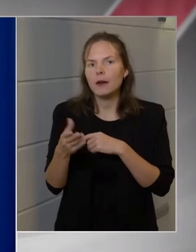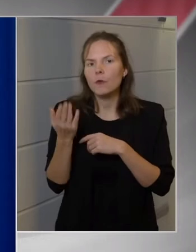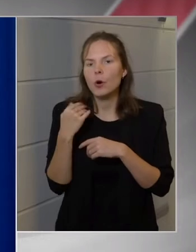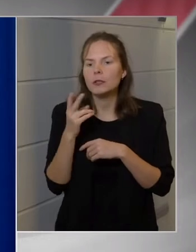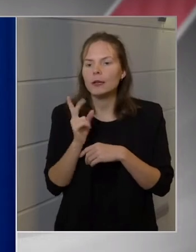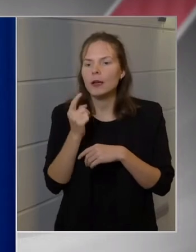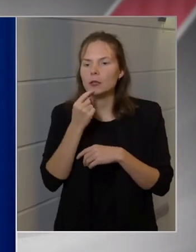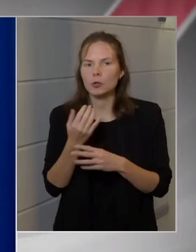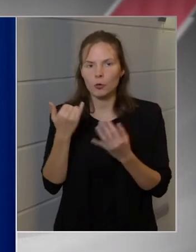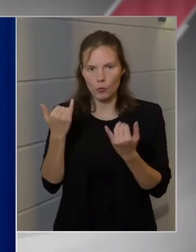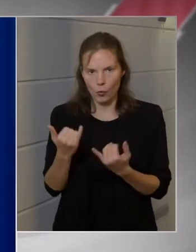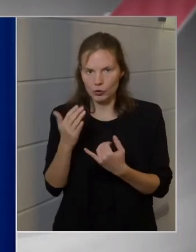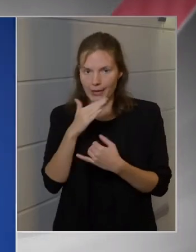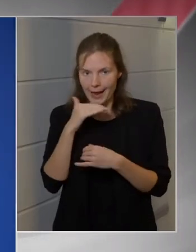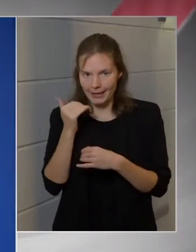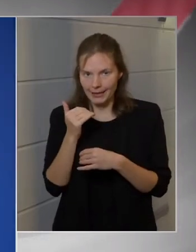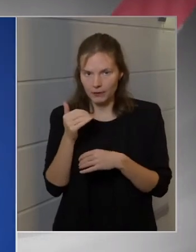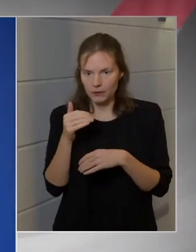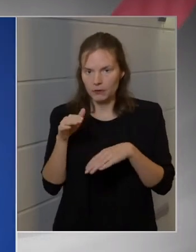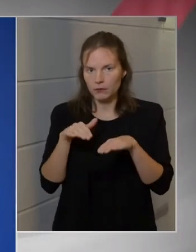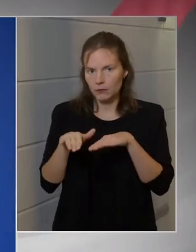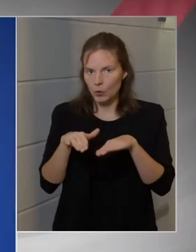csalkat a megközlekedésen?